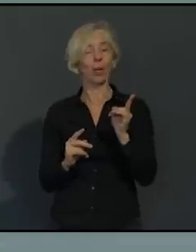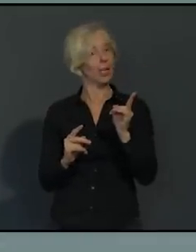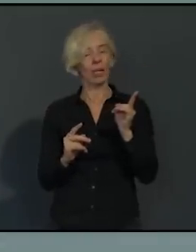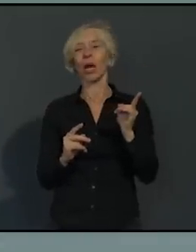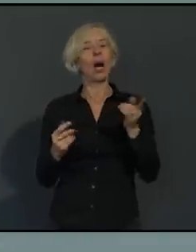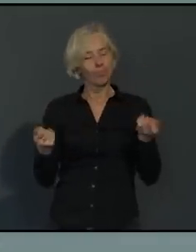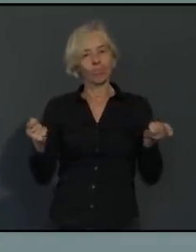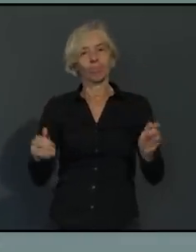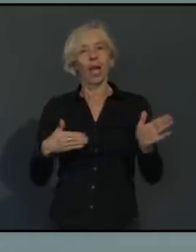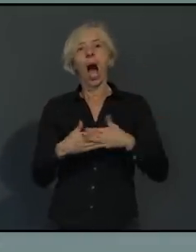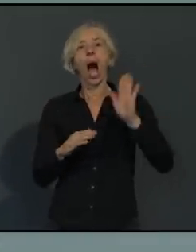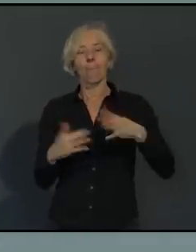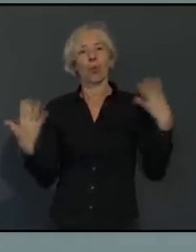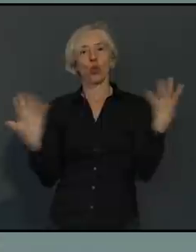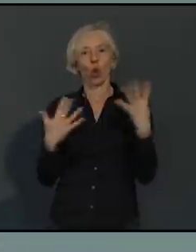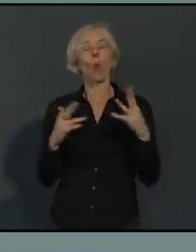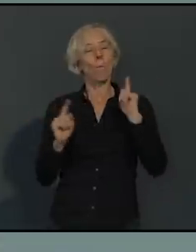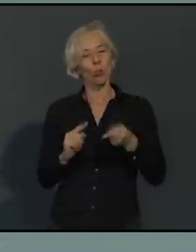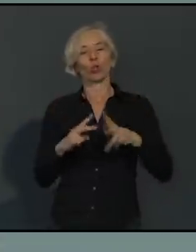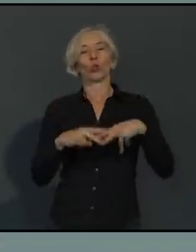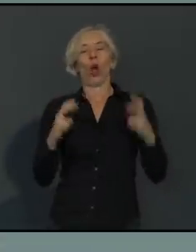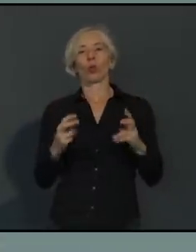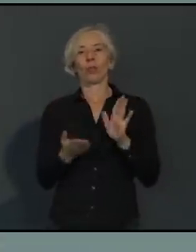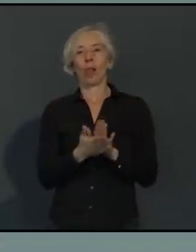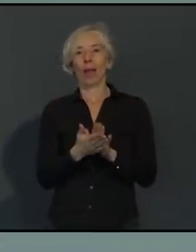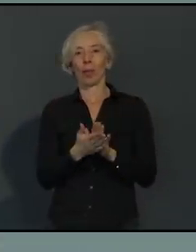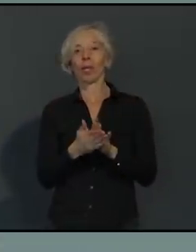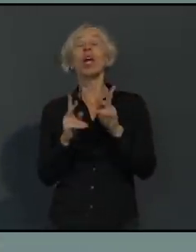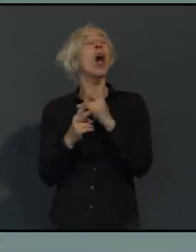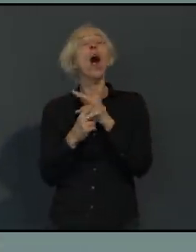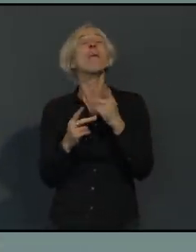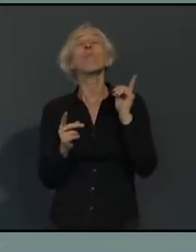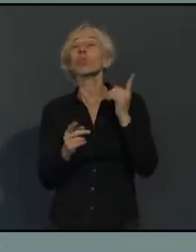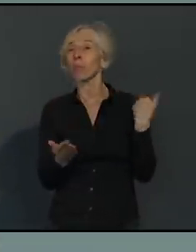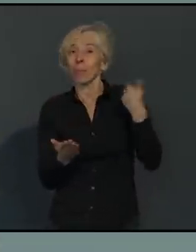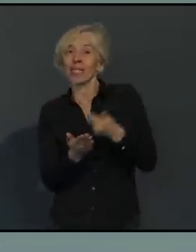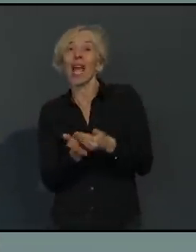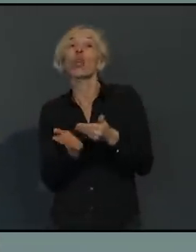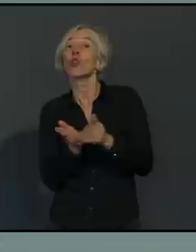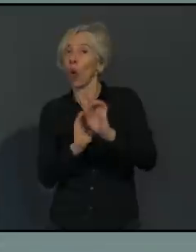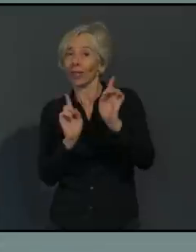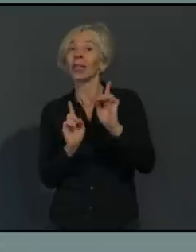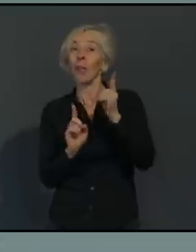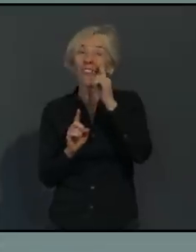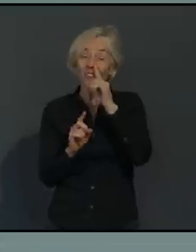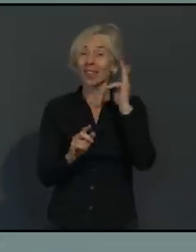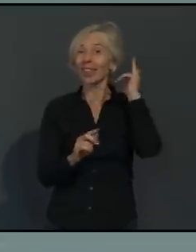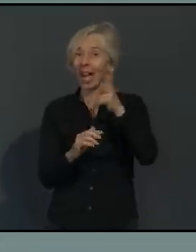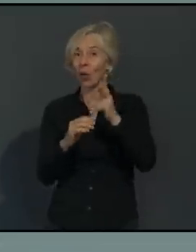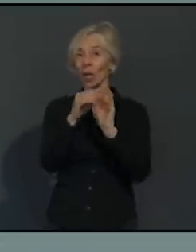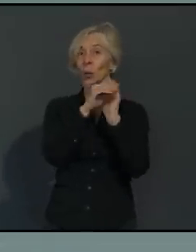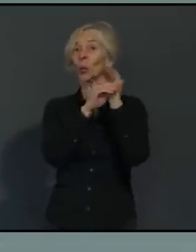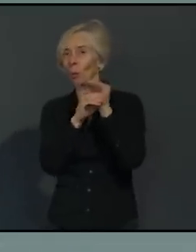Auch das nochmal, um Kontakte im gesamten Stadtgebiet zu reduzieren. Es ist eine schwierige